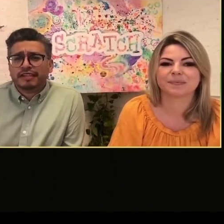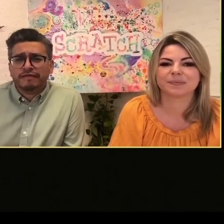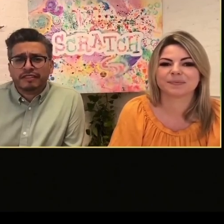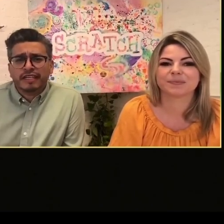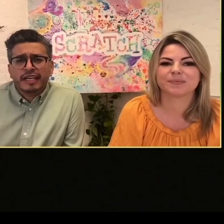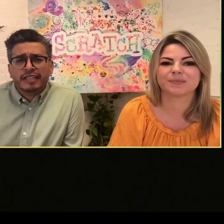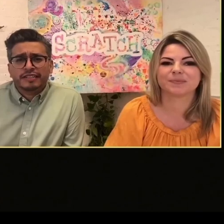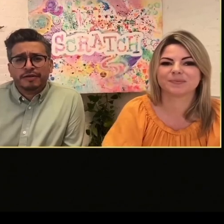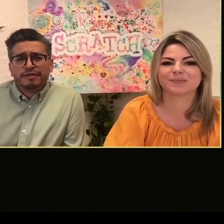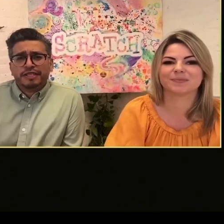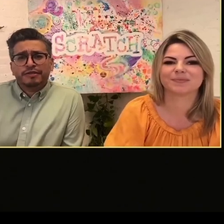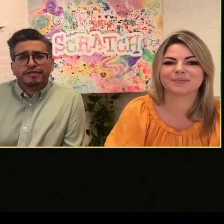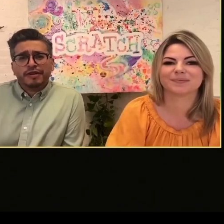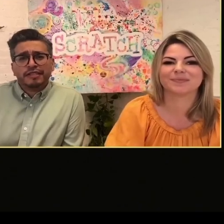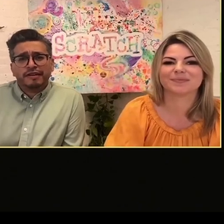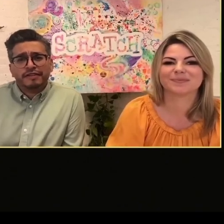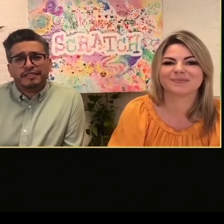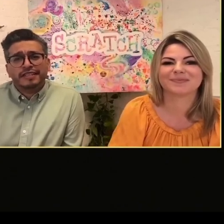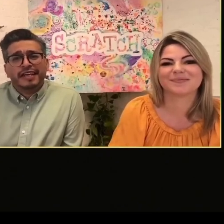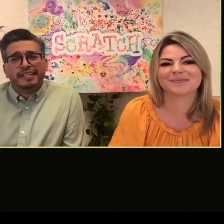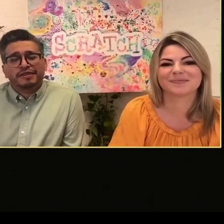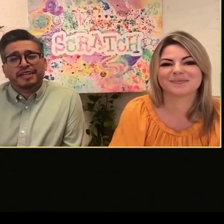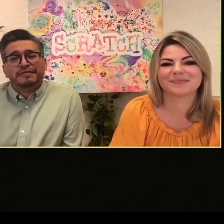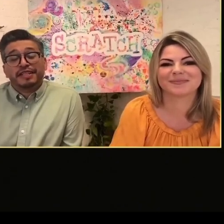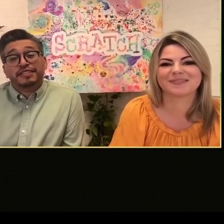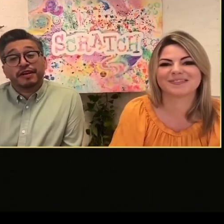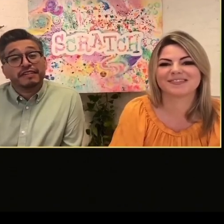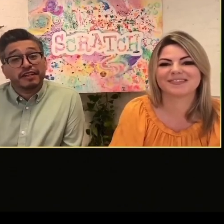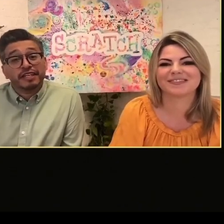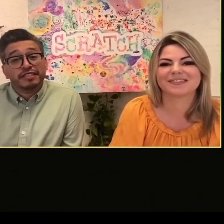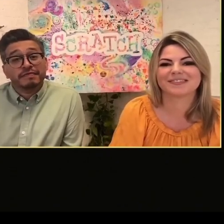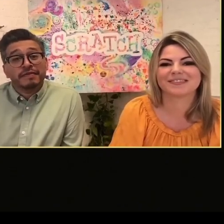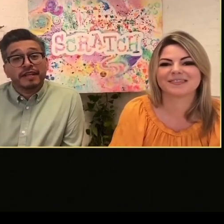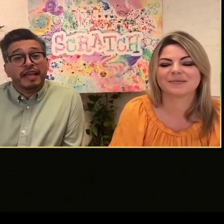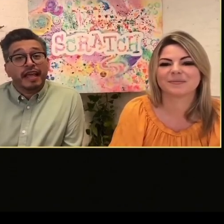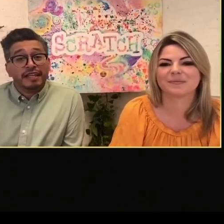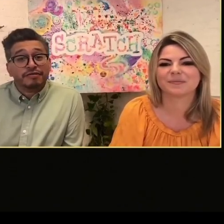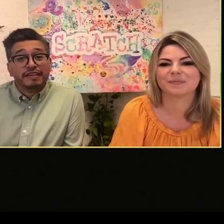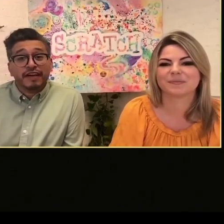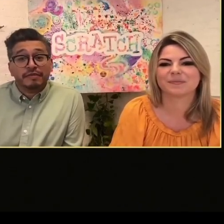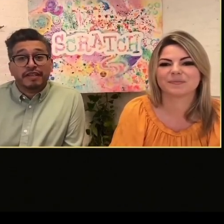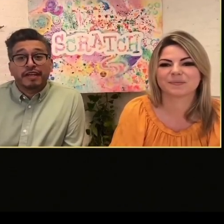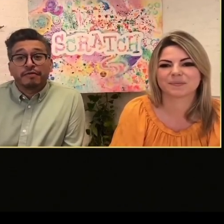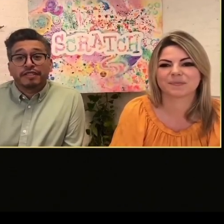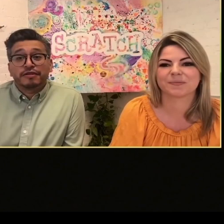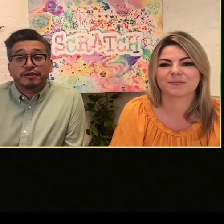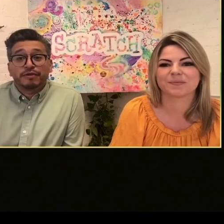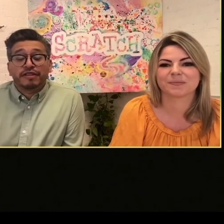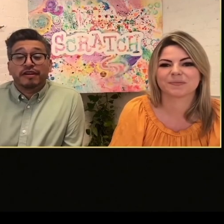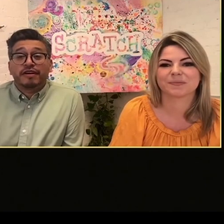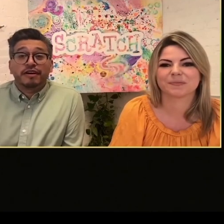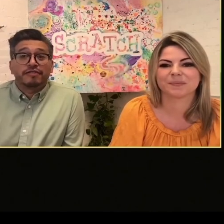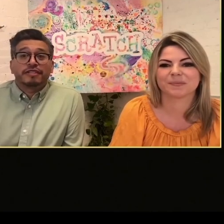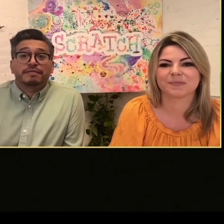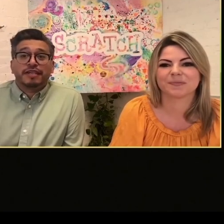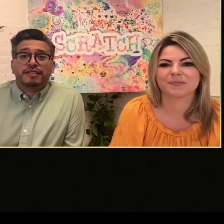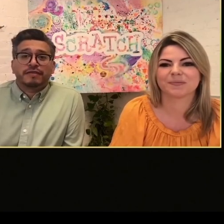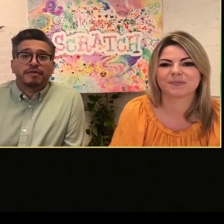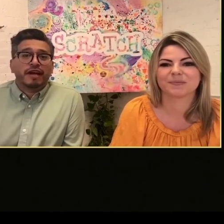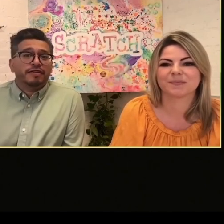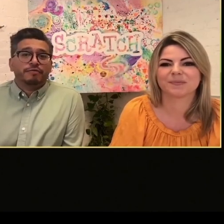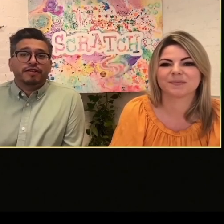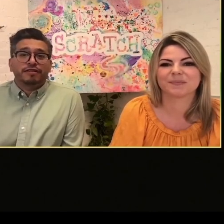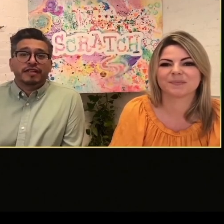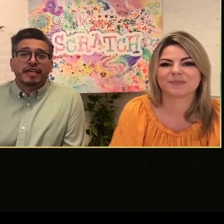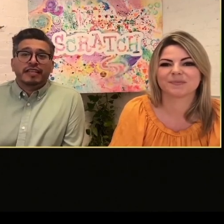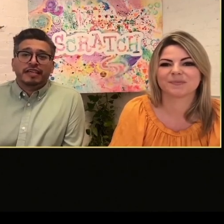diverse parti del mondo in cui si parteciperà. Avremo una grande audience e con una grande energia.